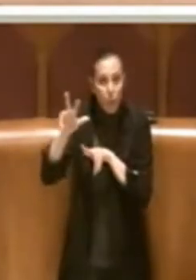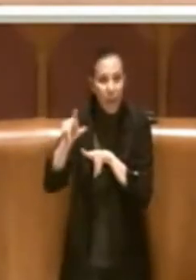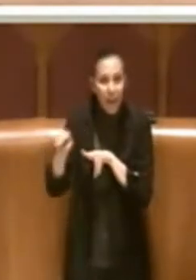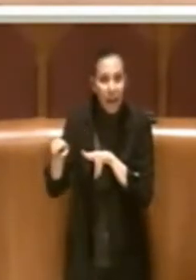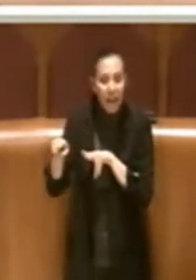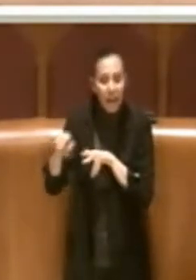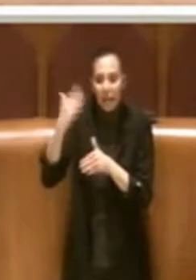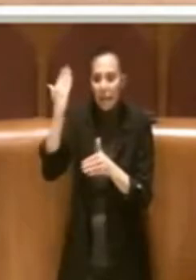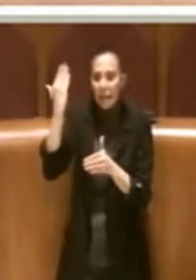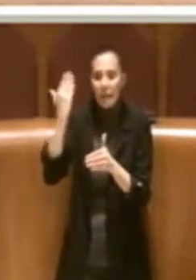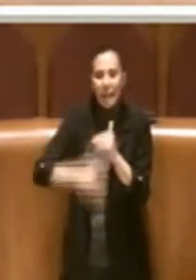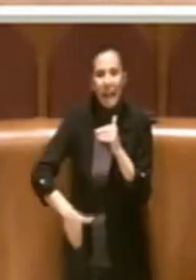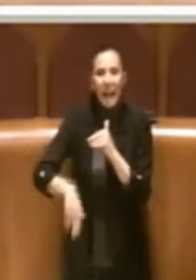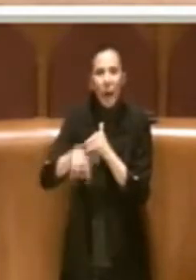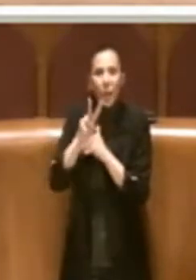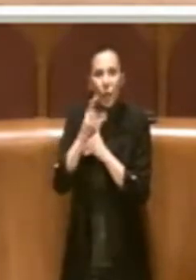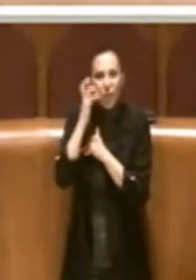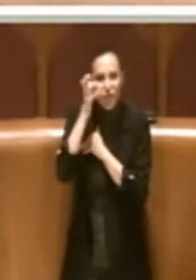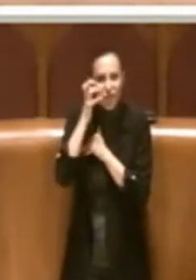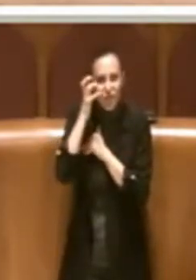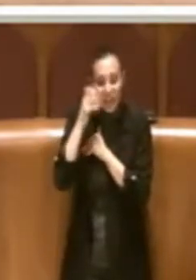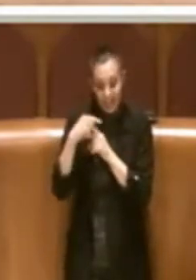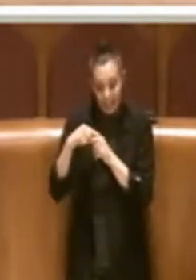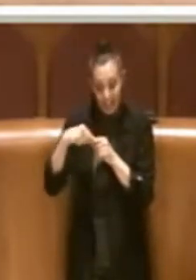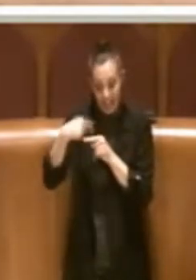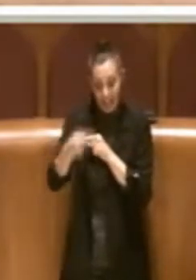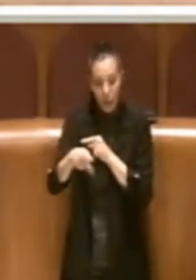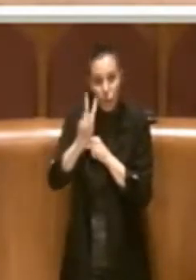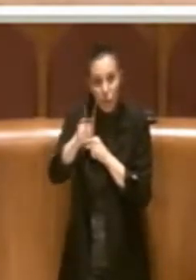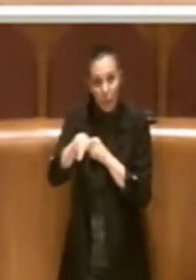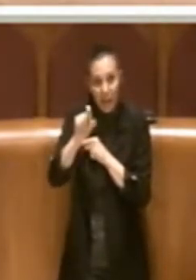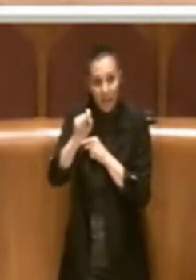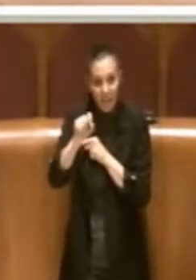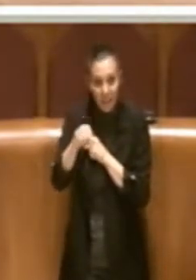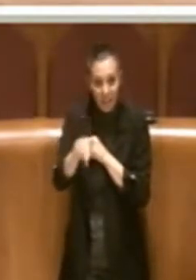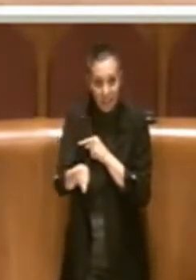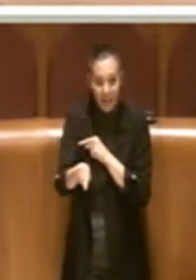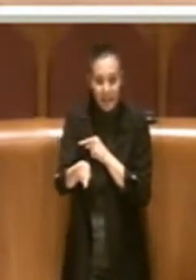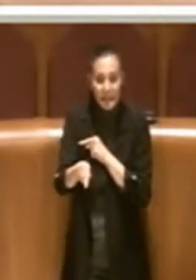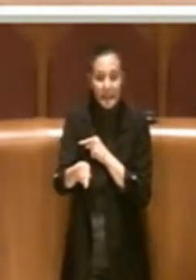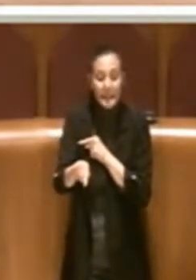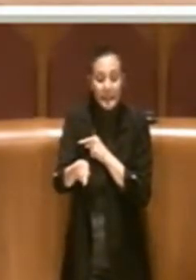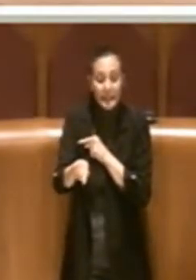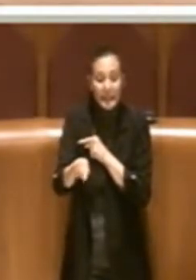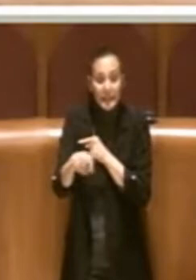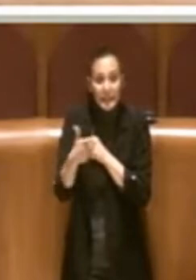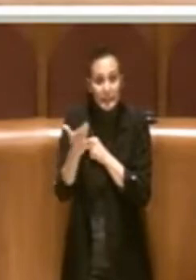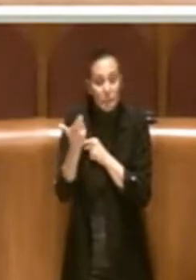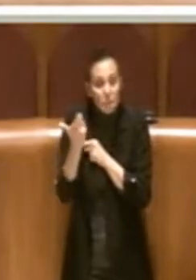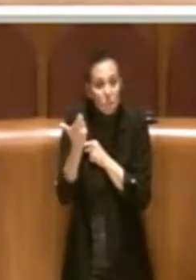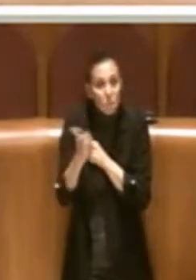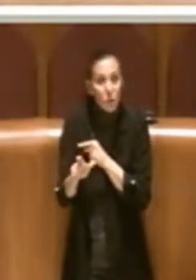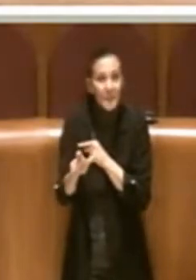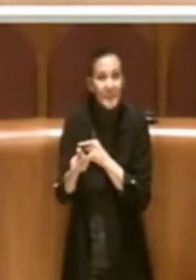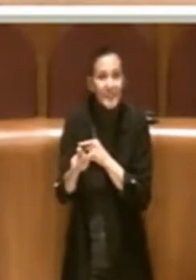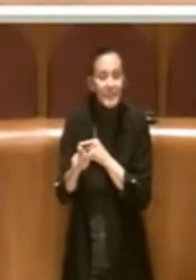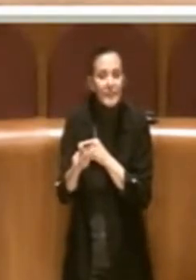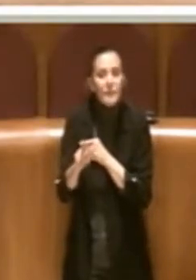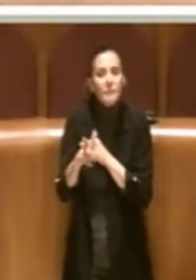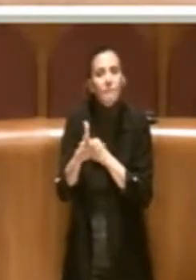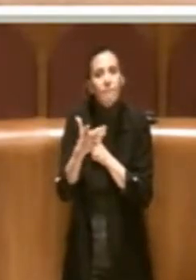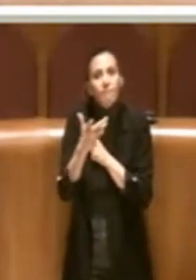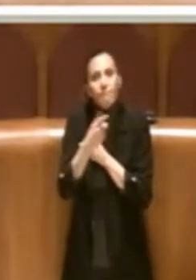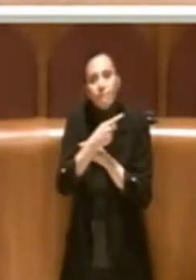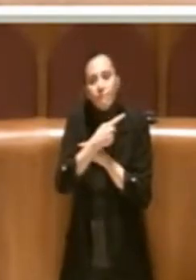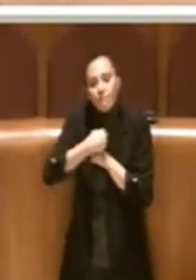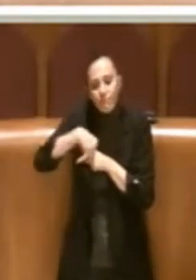scadrà il 2 di gennaio prossimo. Motivo per cui l'intenzione